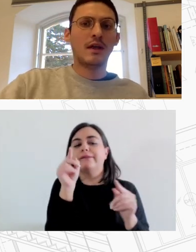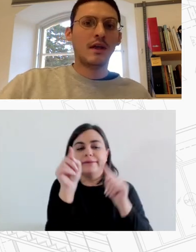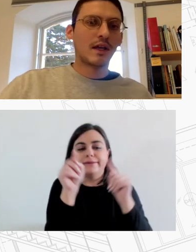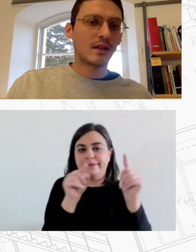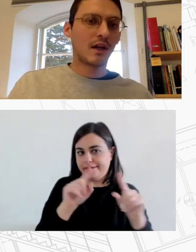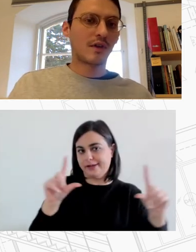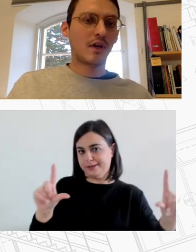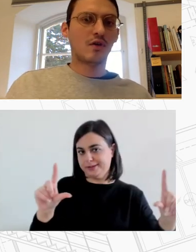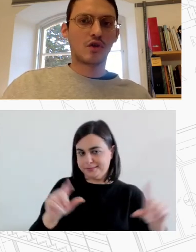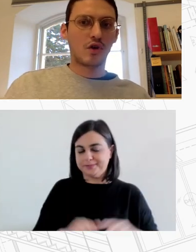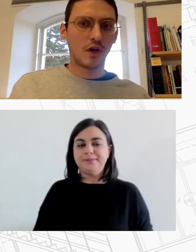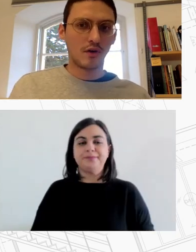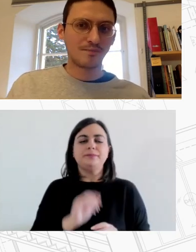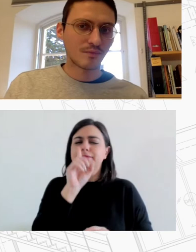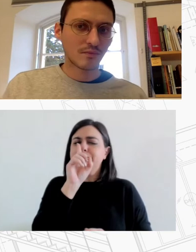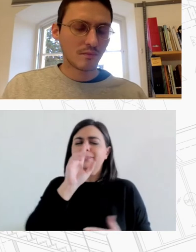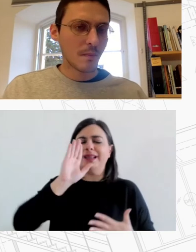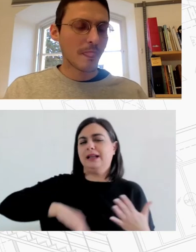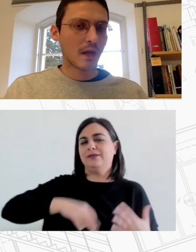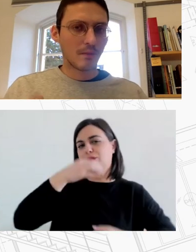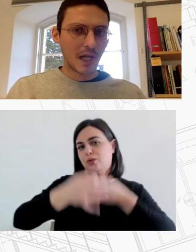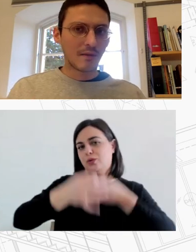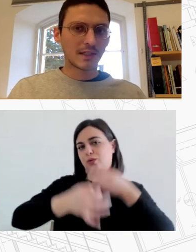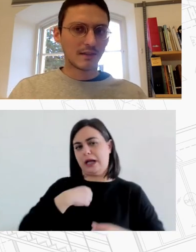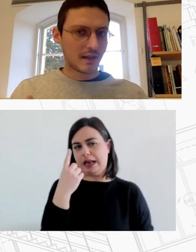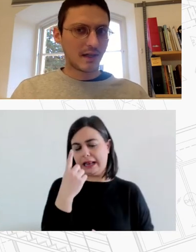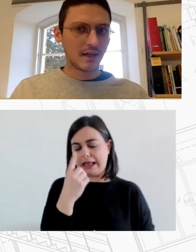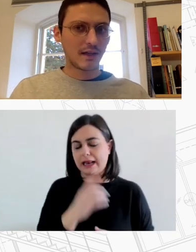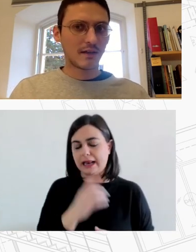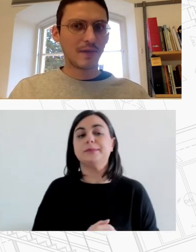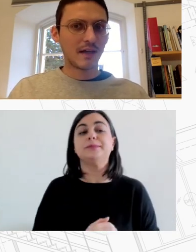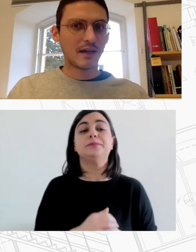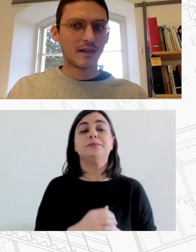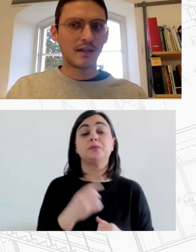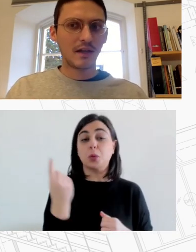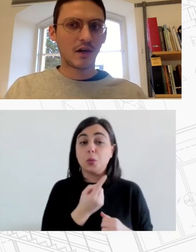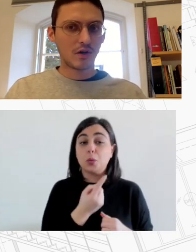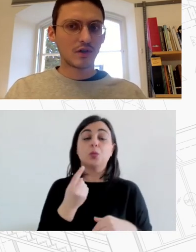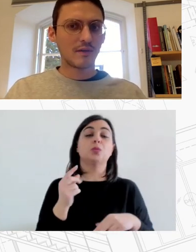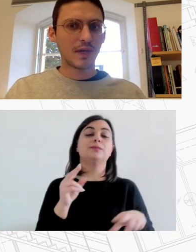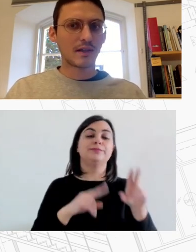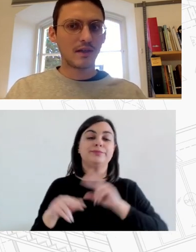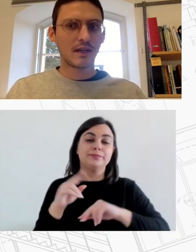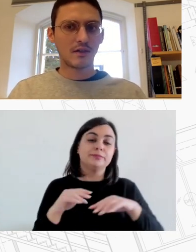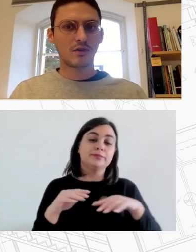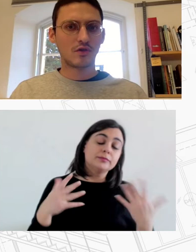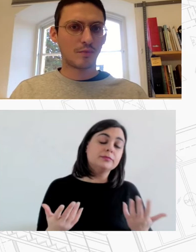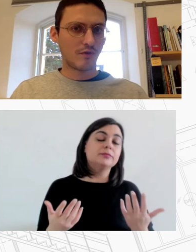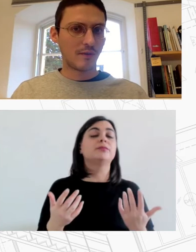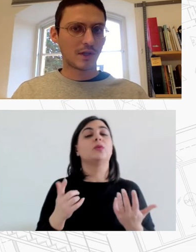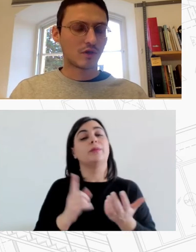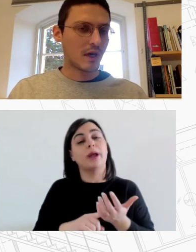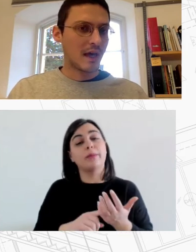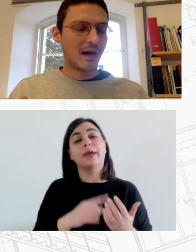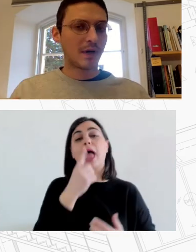Και ένα τελευταίο σχόλιο μιλάμε συνεχνά για μια κοινή γλώσσα και μια κοινή κατανοήση του